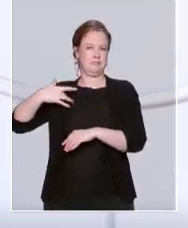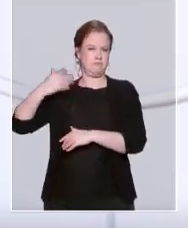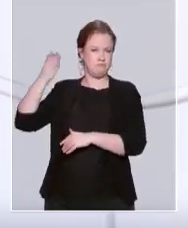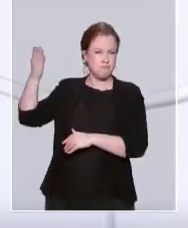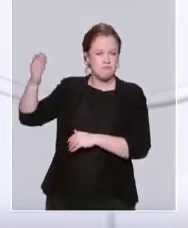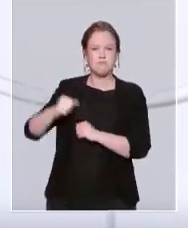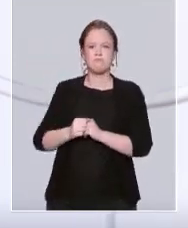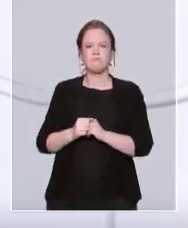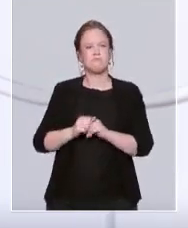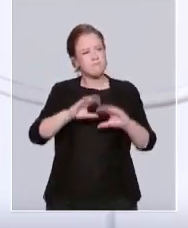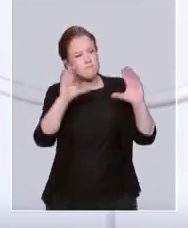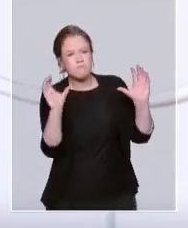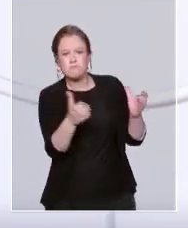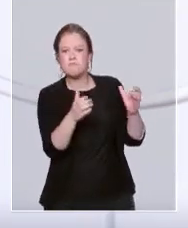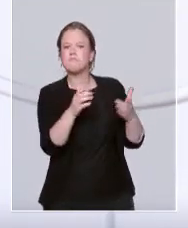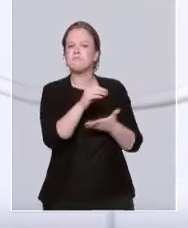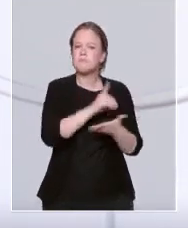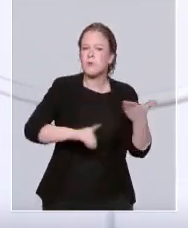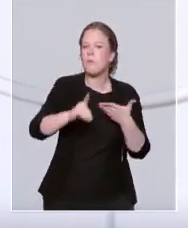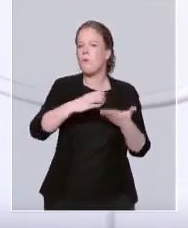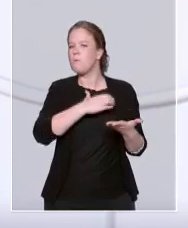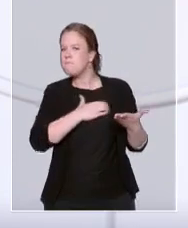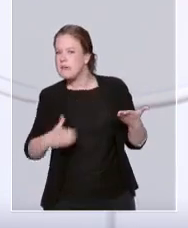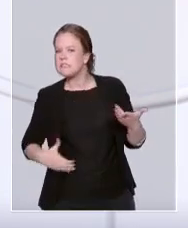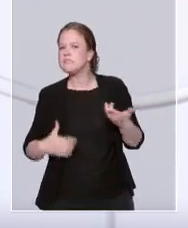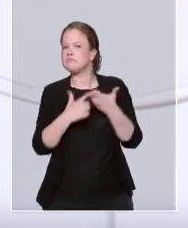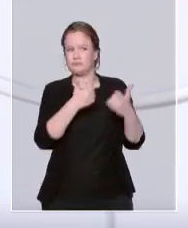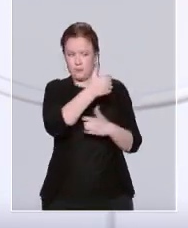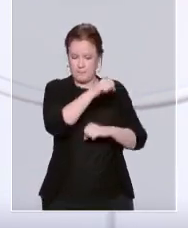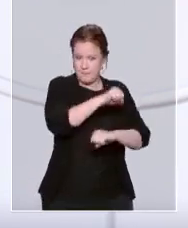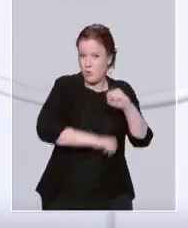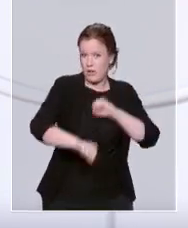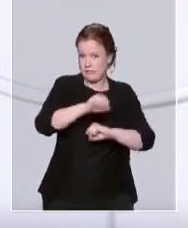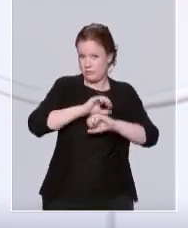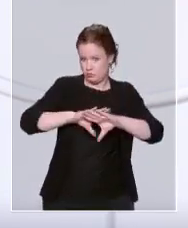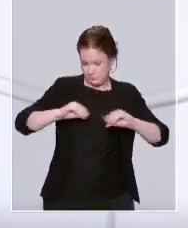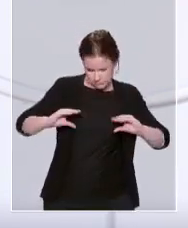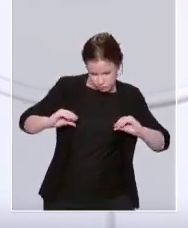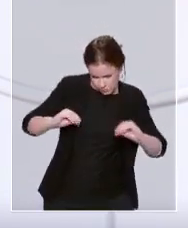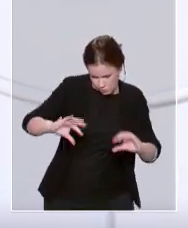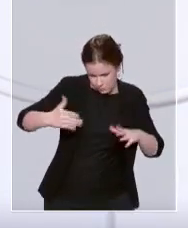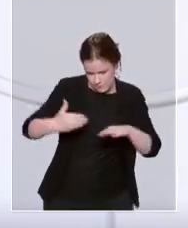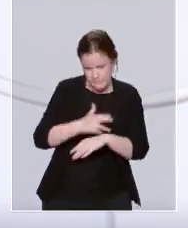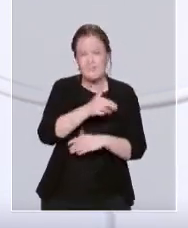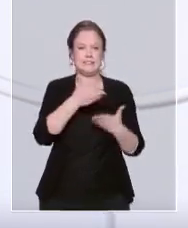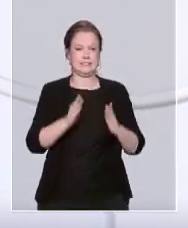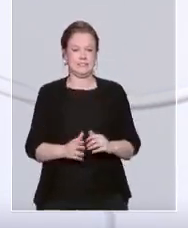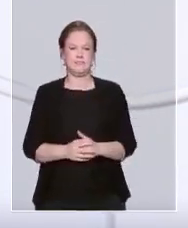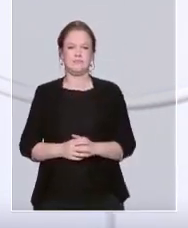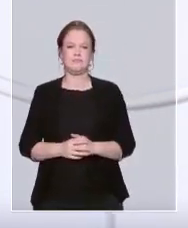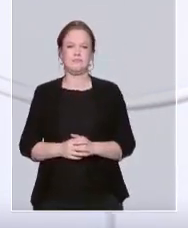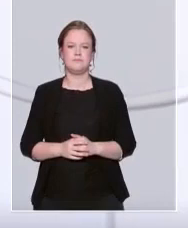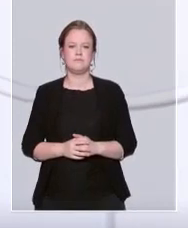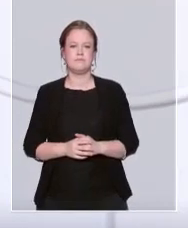'État, les collectivités locales définiront les modalités pratiques du déploiement des vaccins, avec les